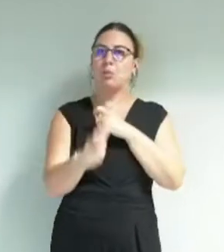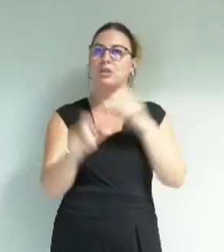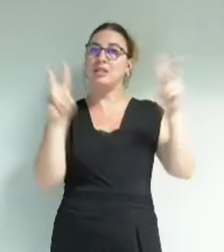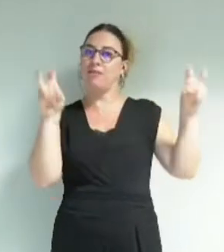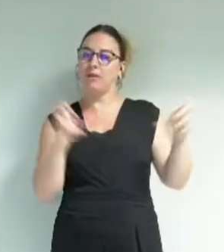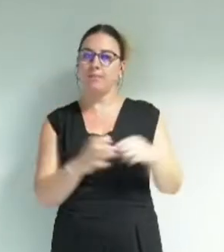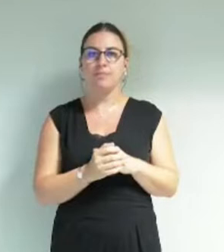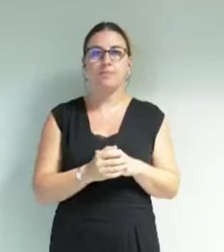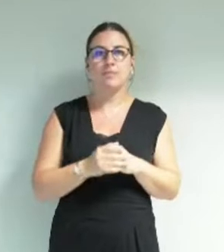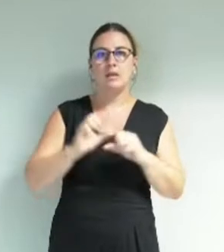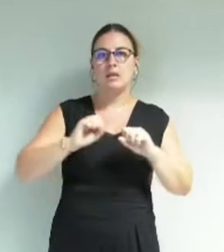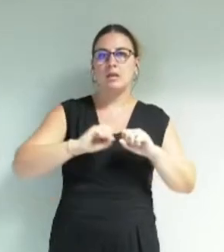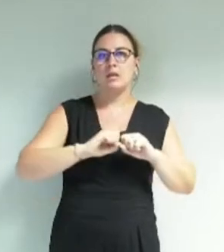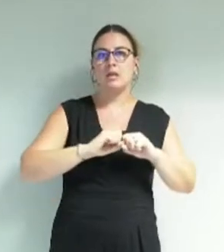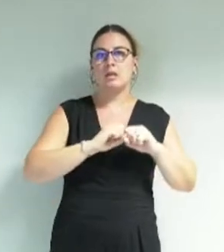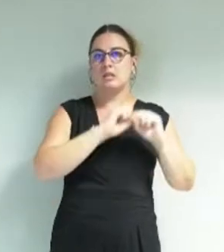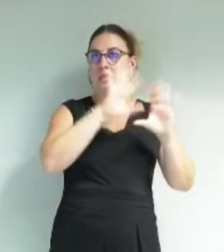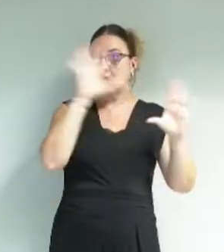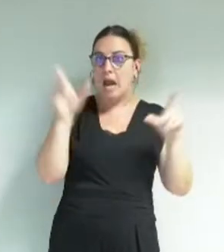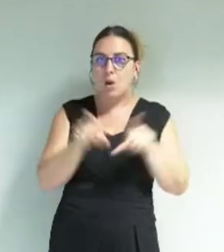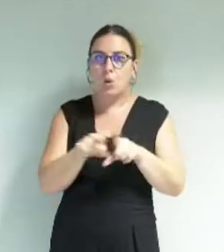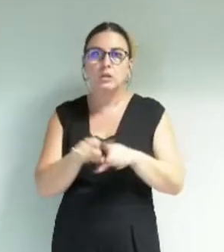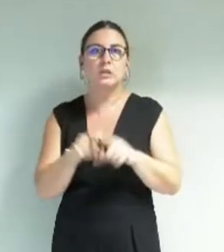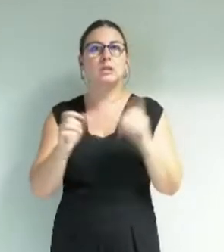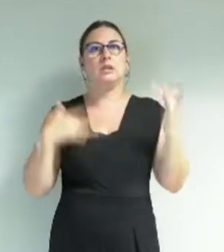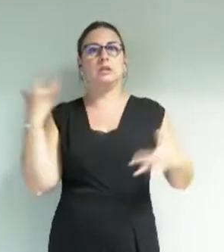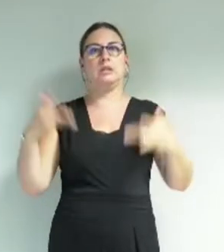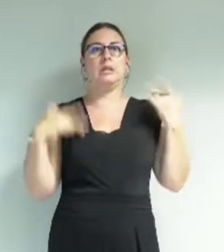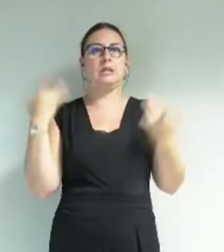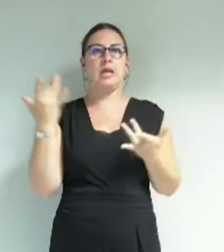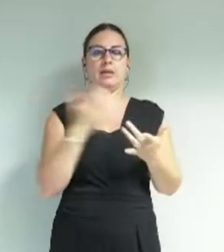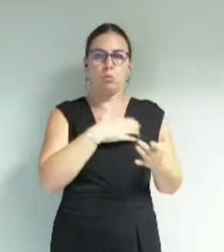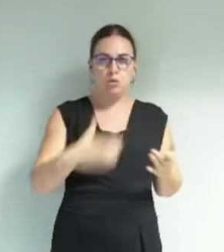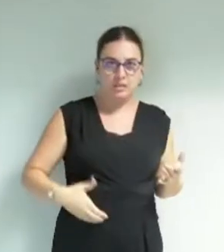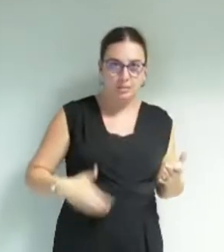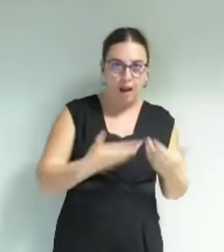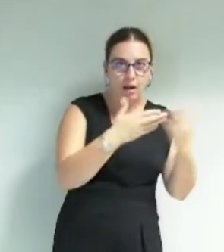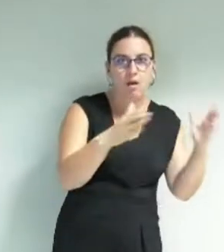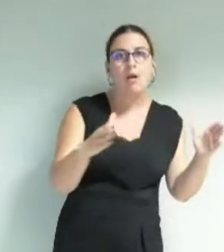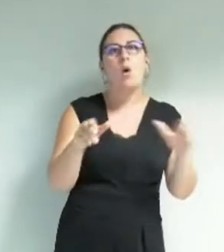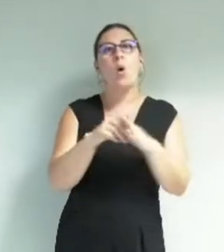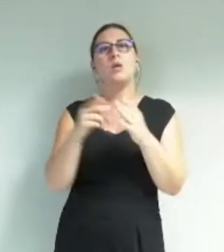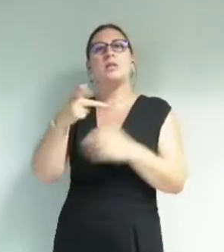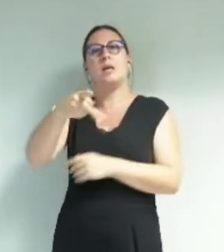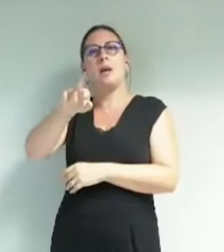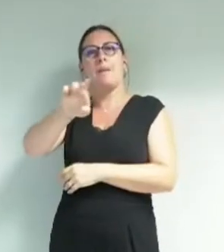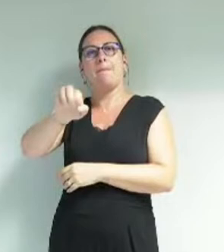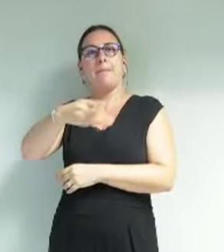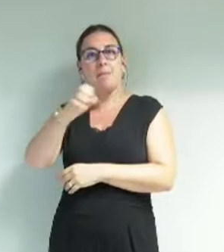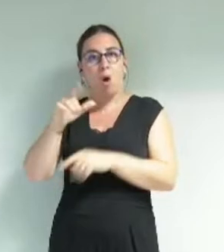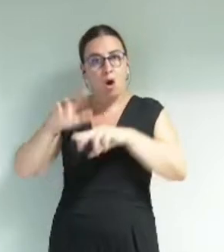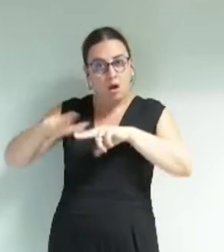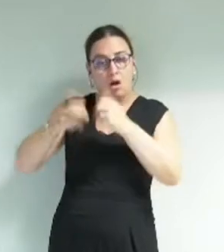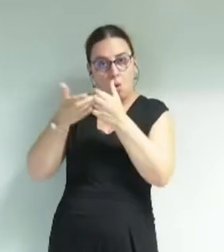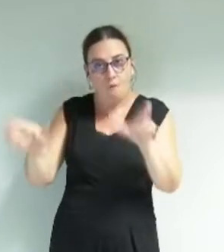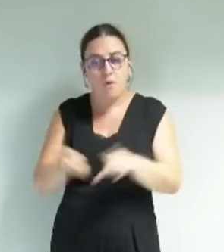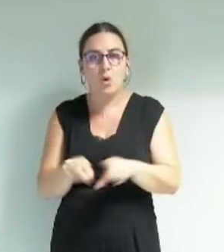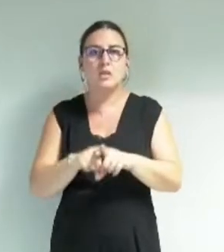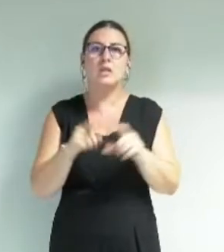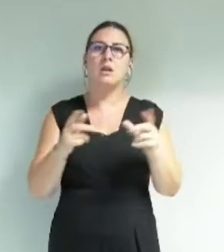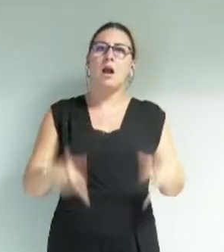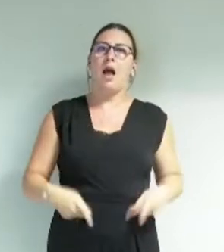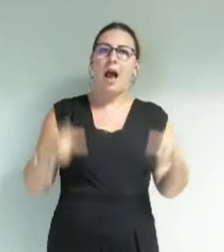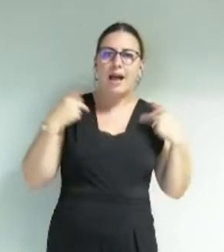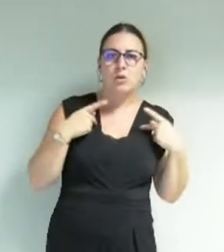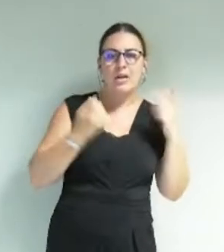réouverture du ciel, nouveau projet du théâtre municipal, reconstruction et réouverture du théâtre prémol au cours du mandat, mise en place d'ateliers d